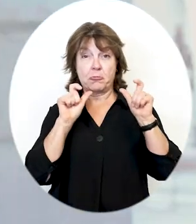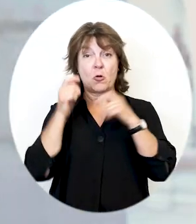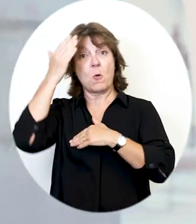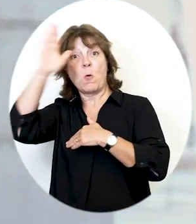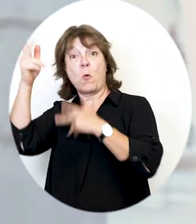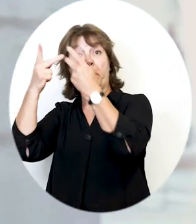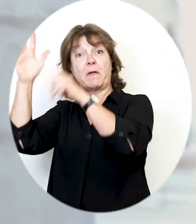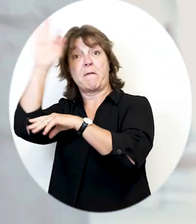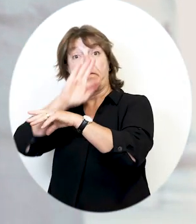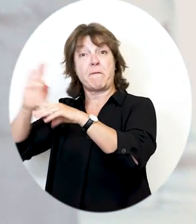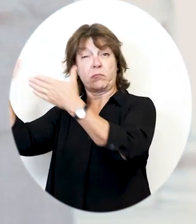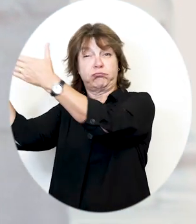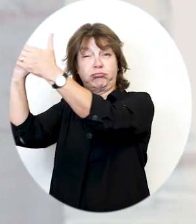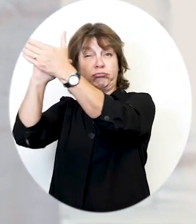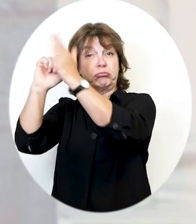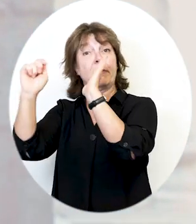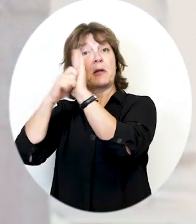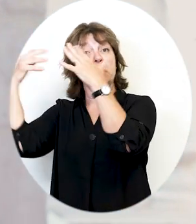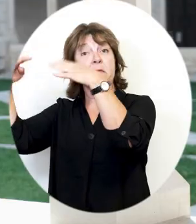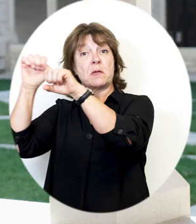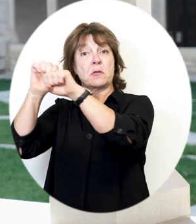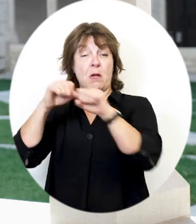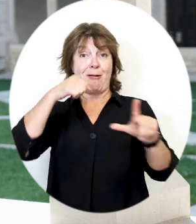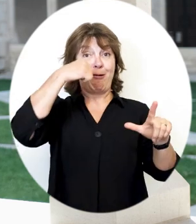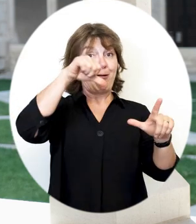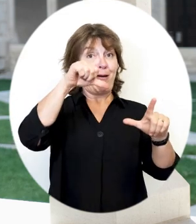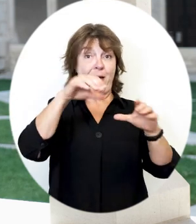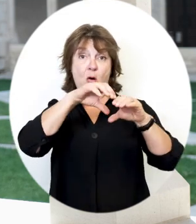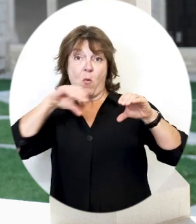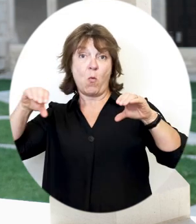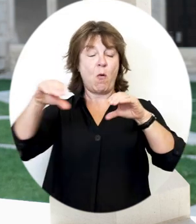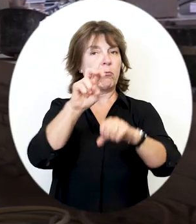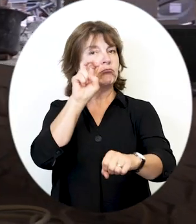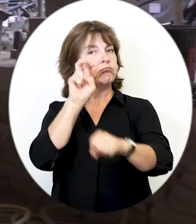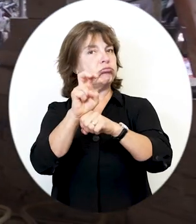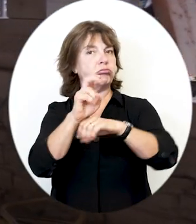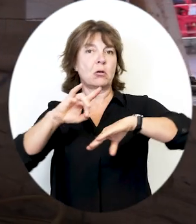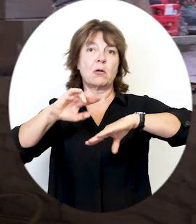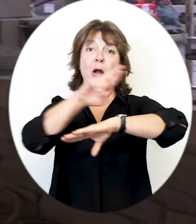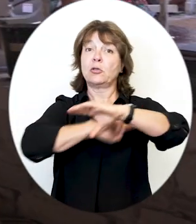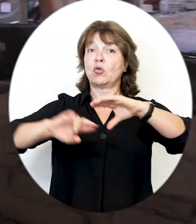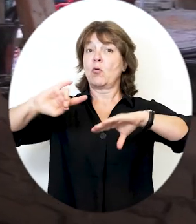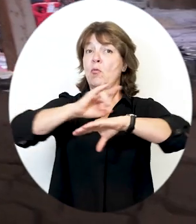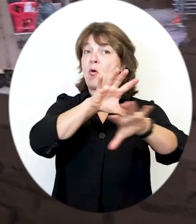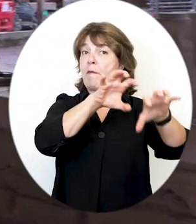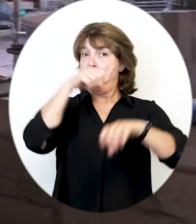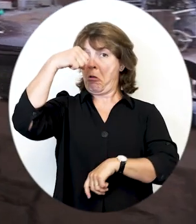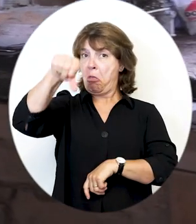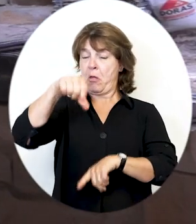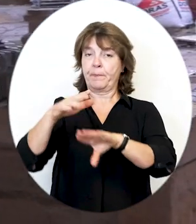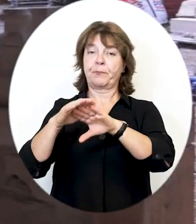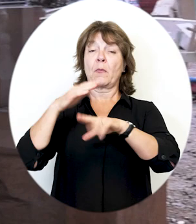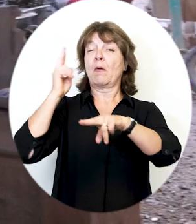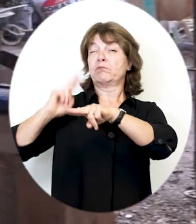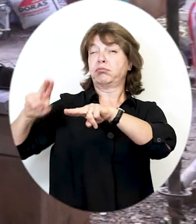nombreuses villes au XIXe siècle. Il est le seul cloître canonial conservé en Bourgogne-Franche-Comté. Après